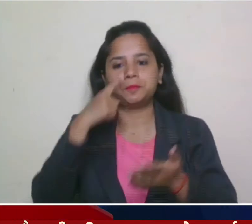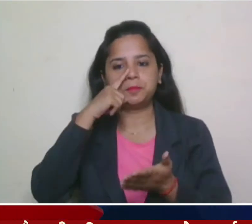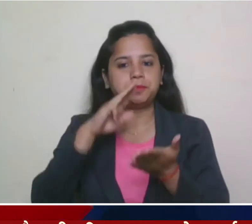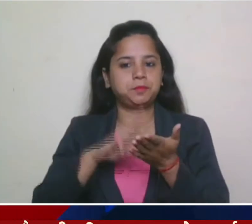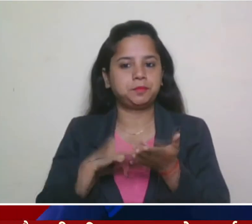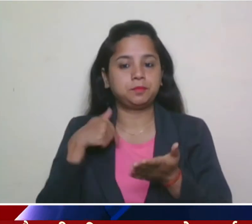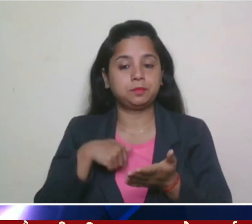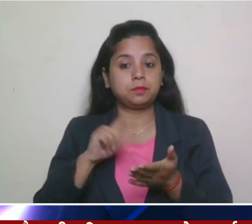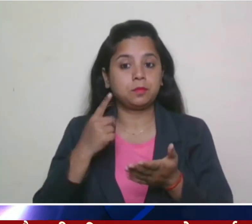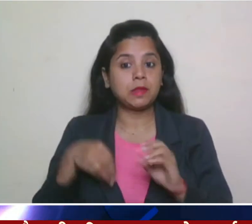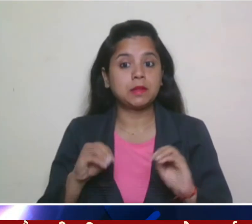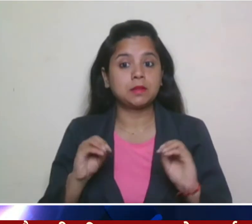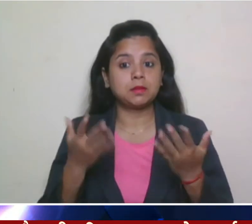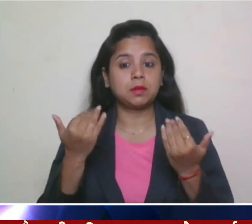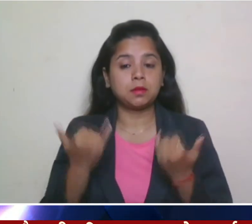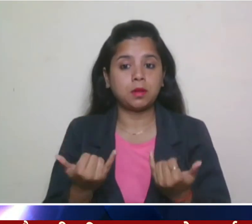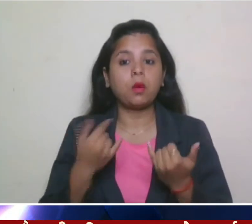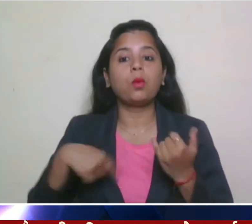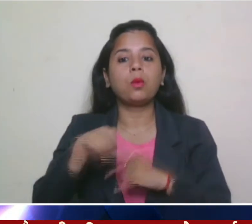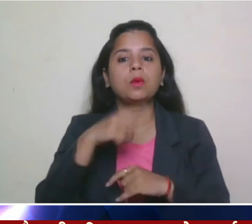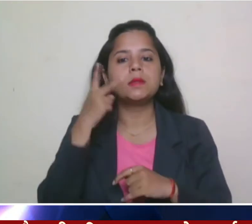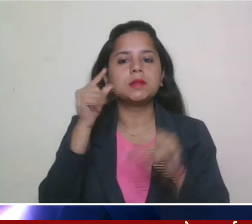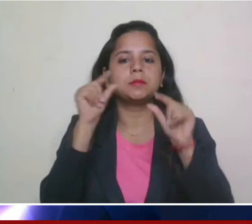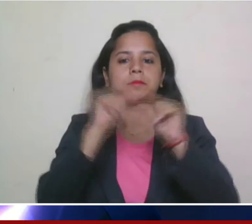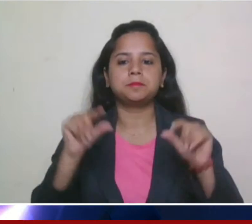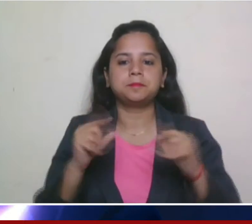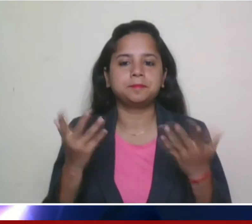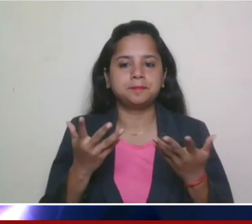तो आए सबसे पहले रुख कर लेते हैं सुर्खियों का